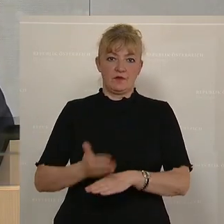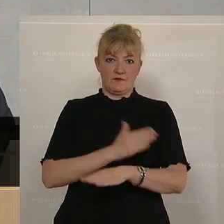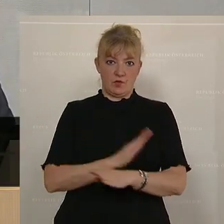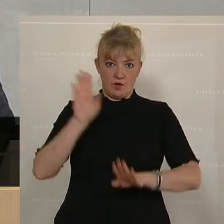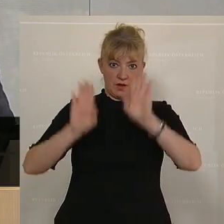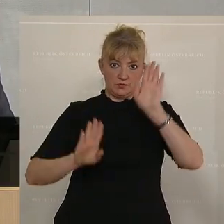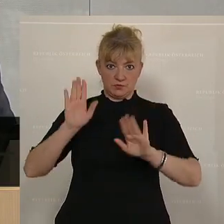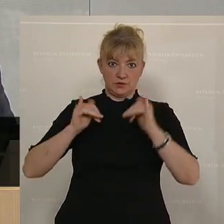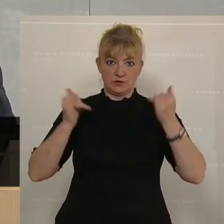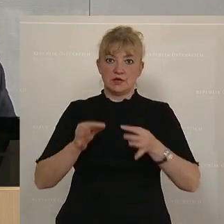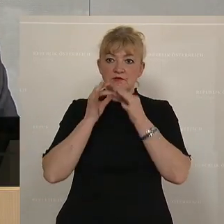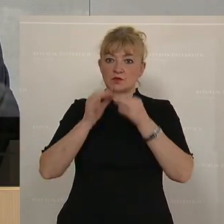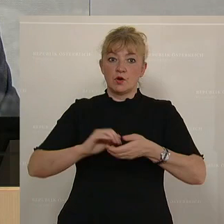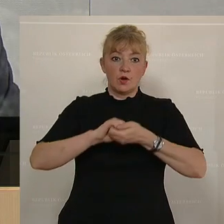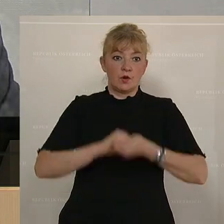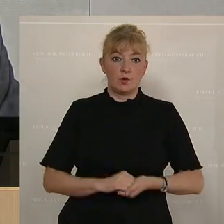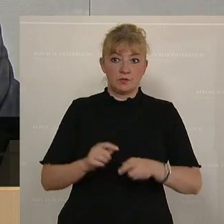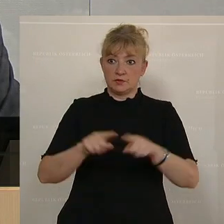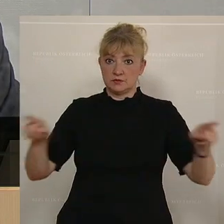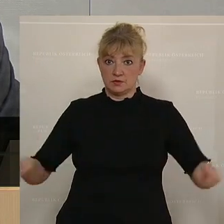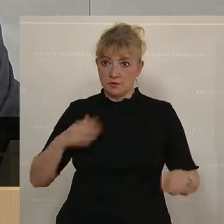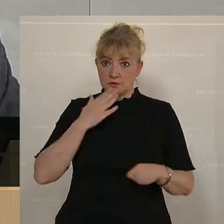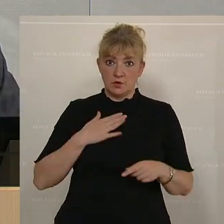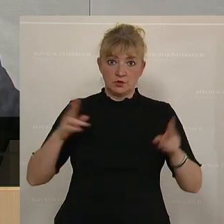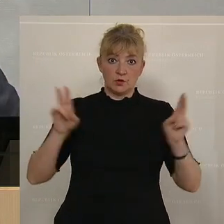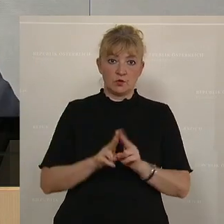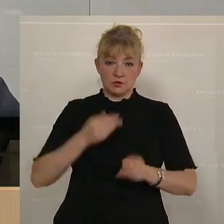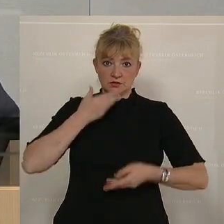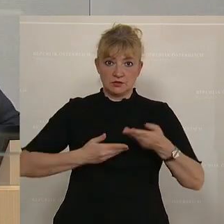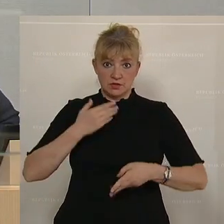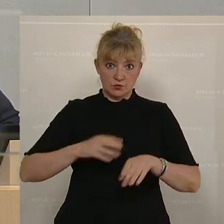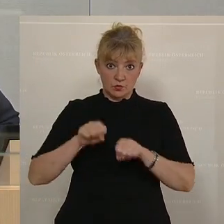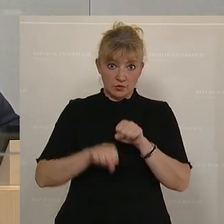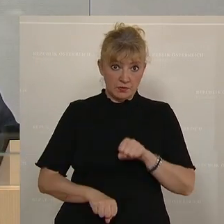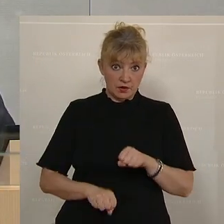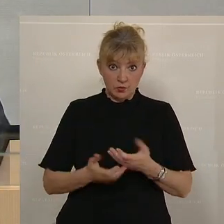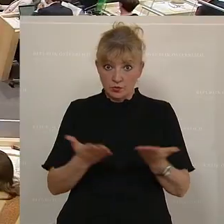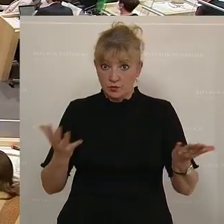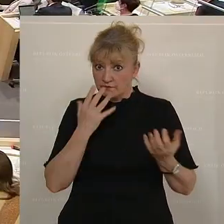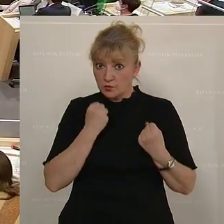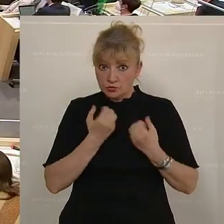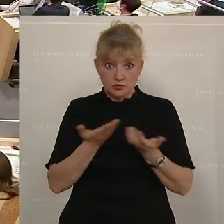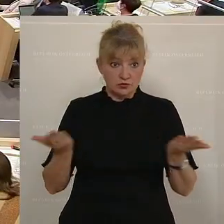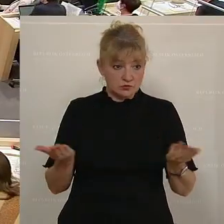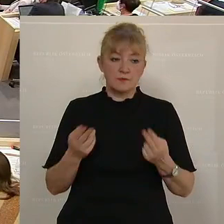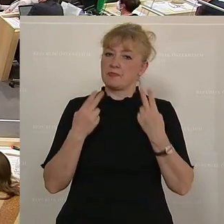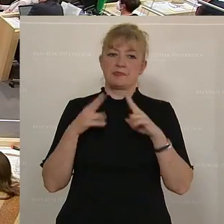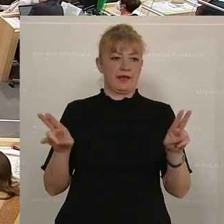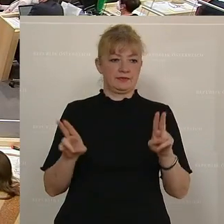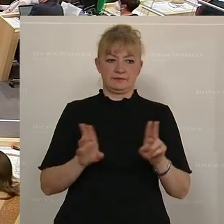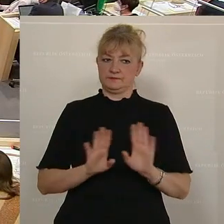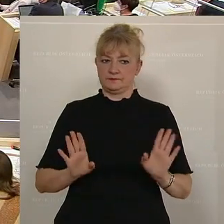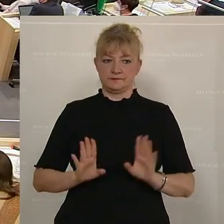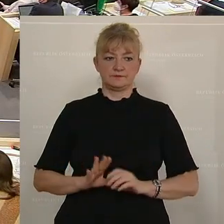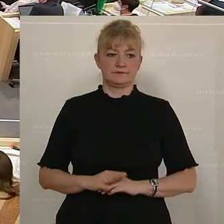eingehen, frage ich die Clubs, ob eine kurze Sitzungsunterbrechung gewünscht ist. Das ist nicht der Fall.